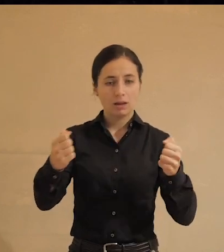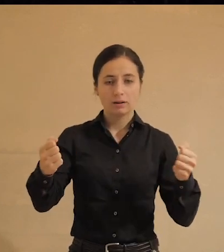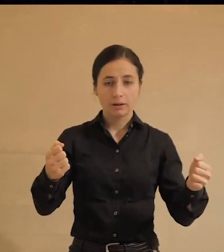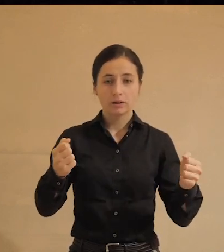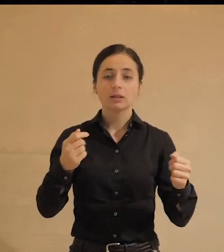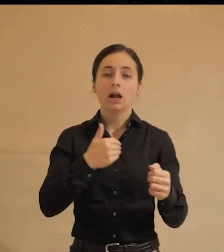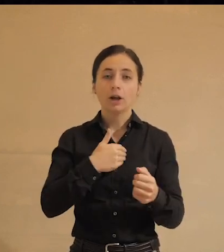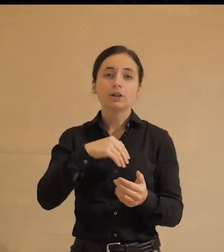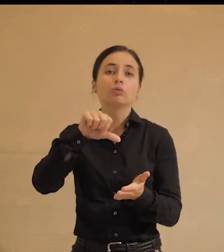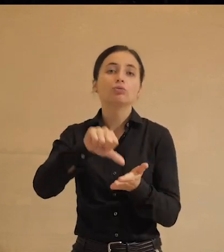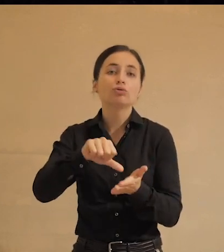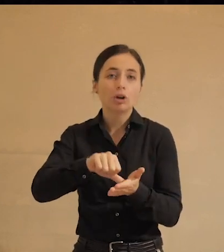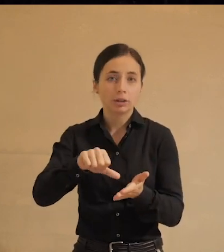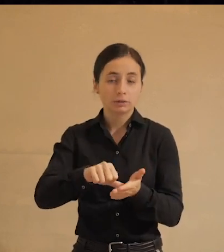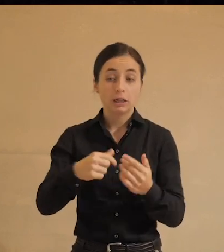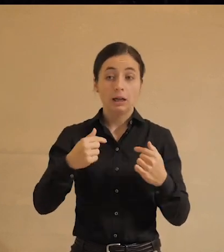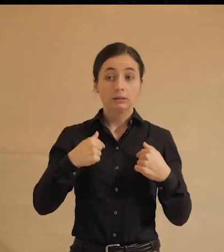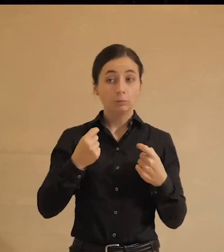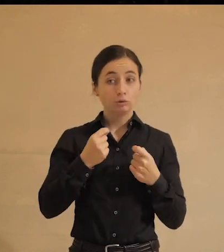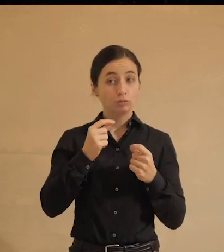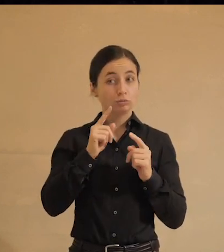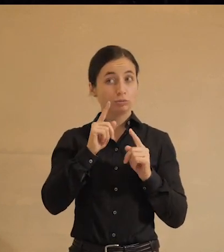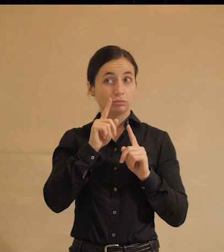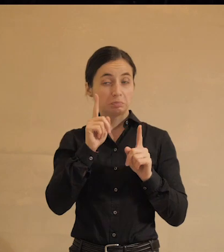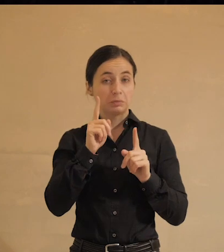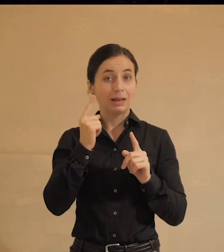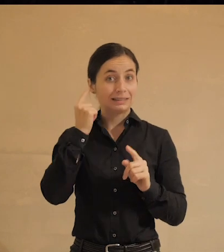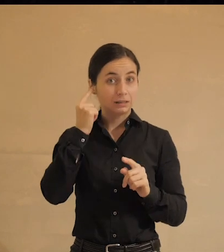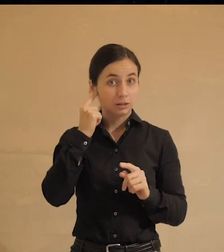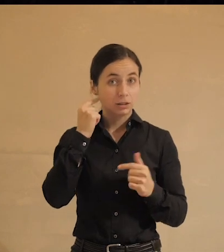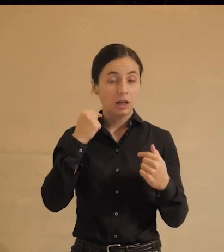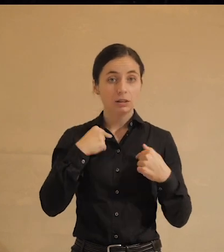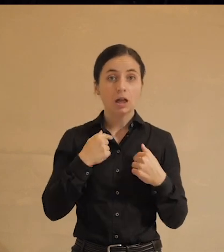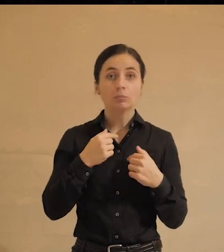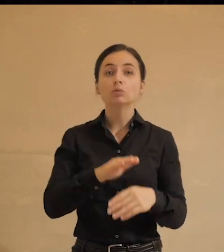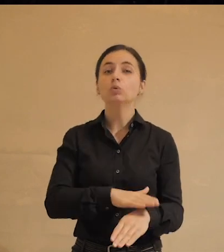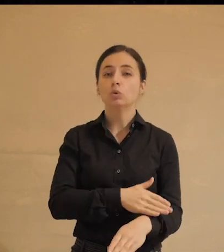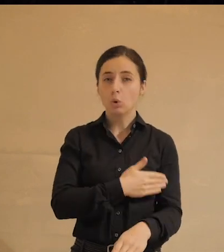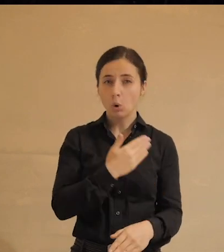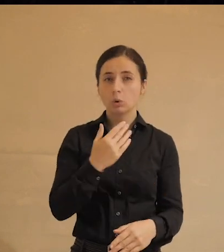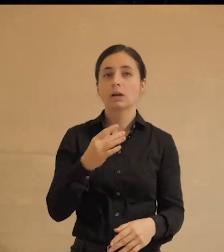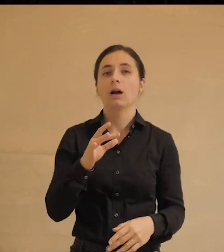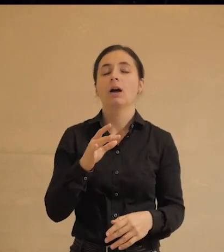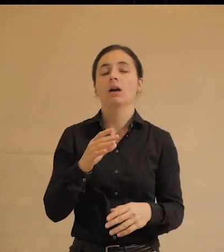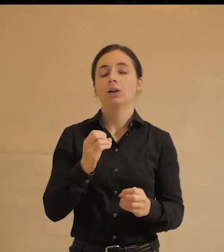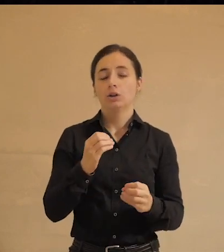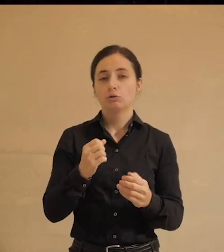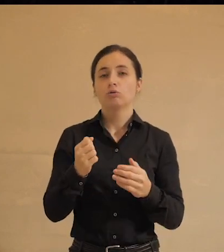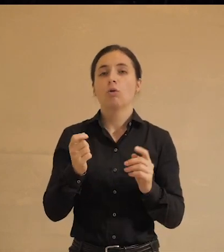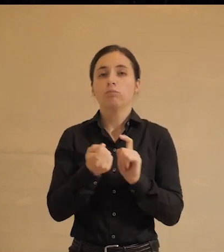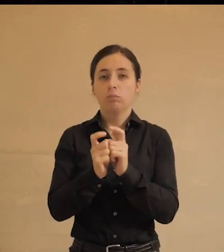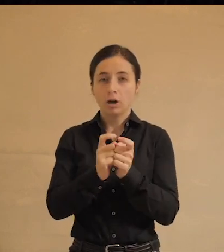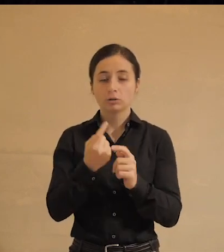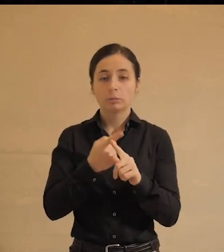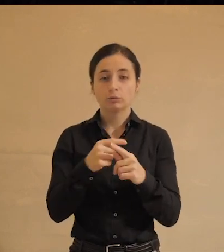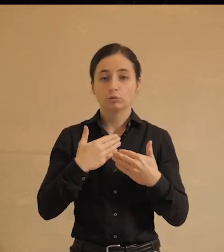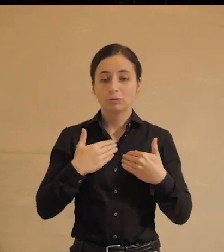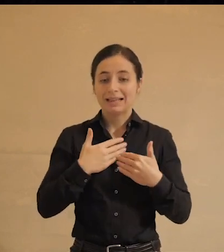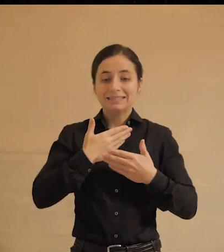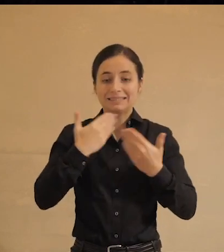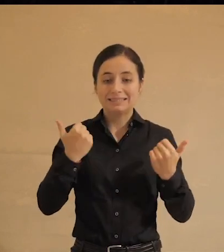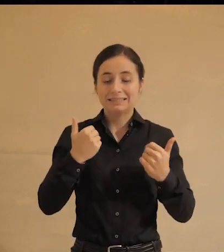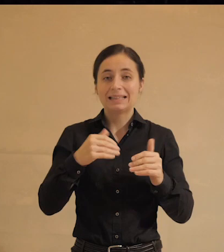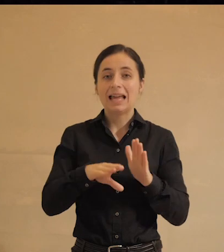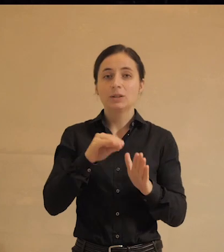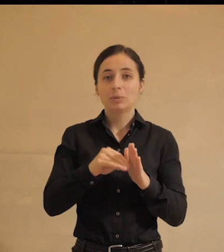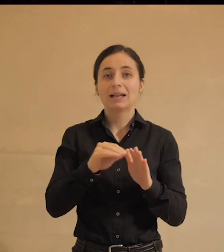хотят участвовать. Нам с вами это немножко странно слышать, нам до политической репрезентации еще долго жить и работать и бороться, потому что мы просто лишены избирательных